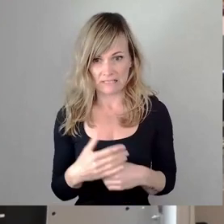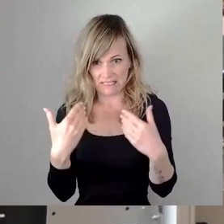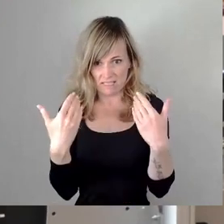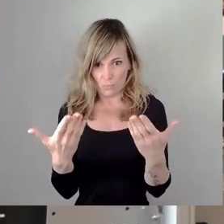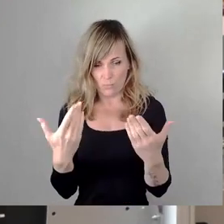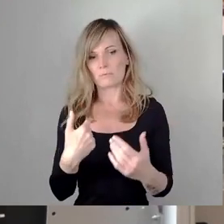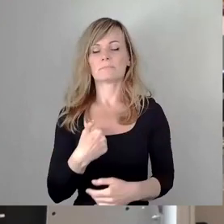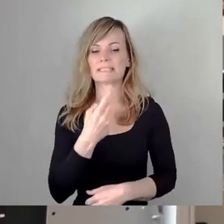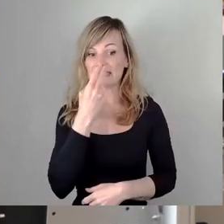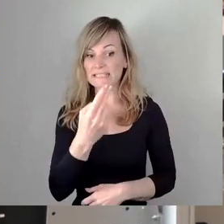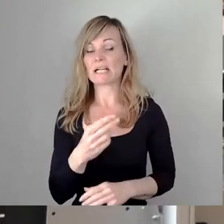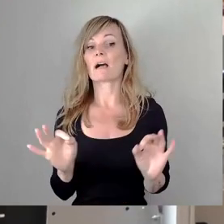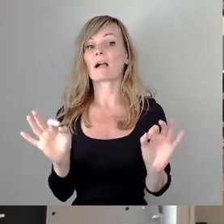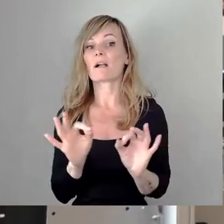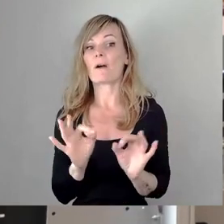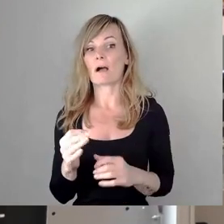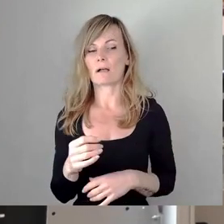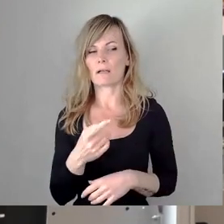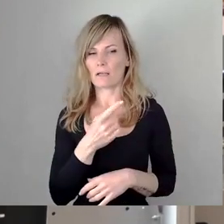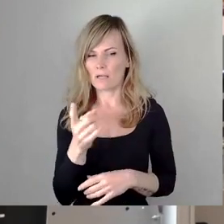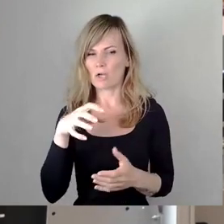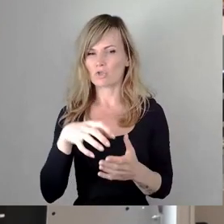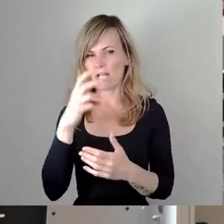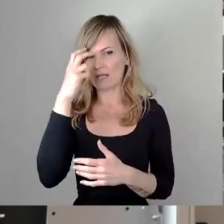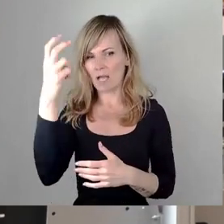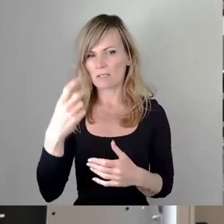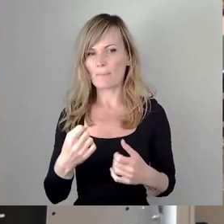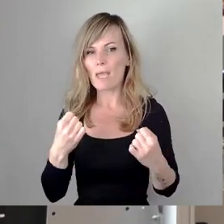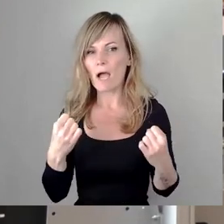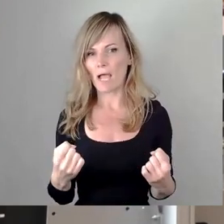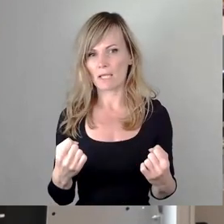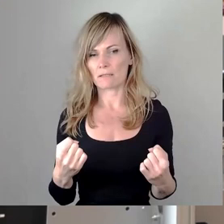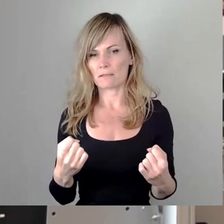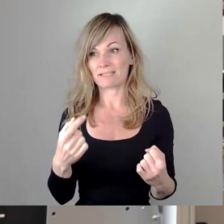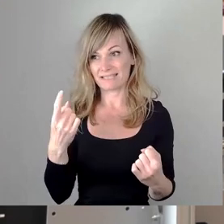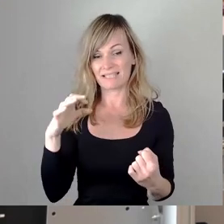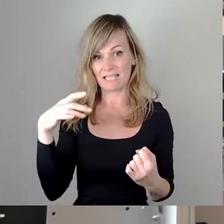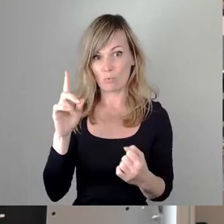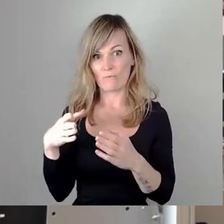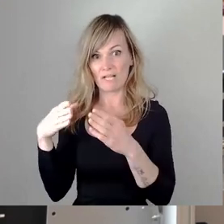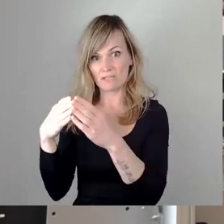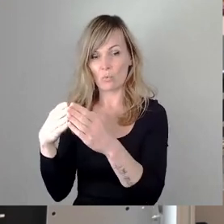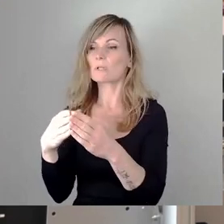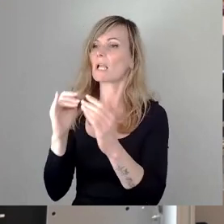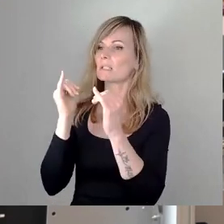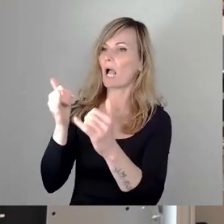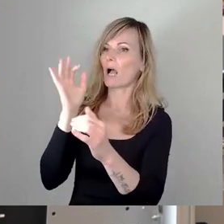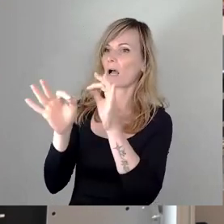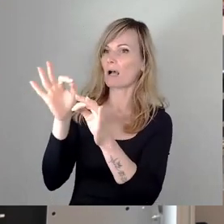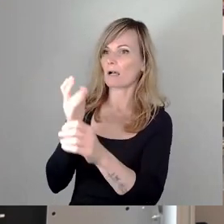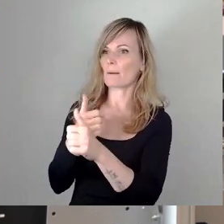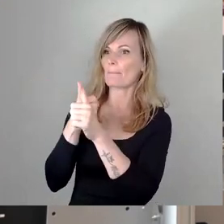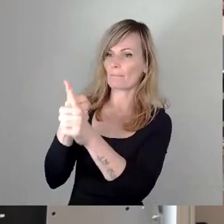eine Mehrheit des Stadtrates diesem Antrag der CDU-Fraktion folgen, dass genau das Gegenteil dessen